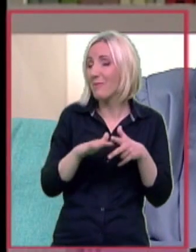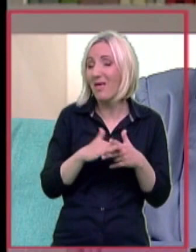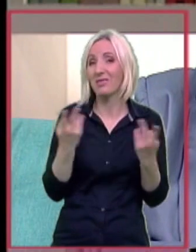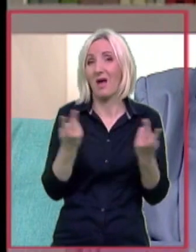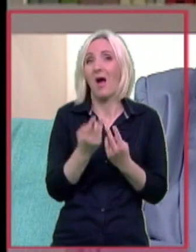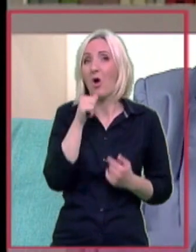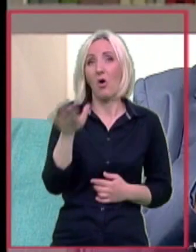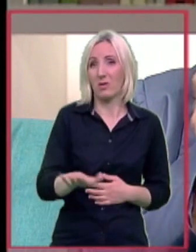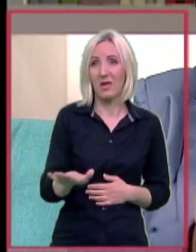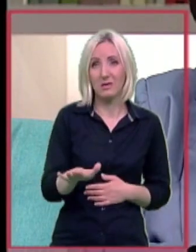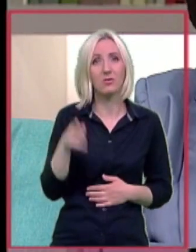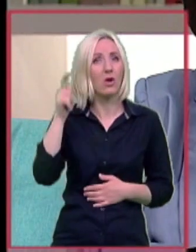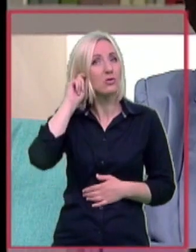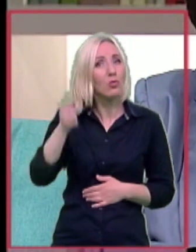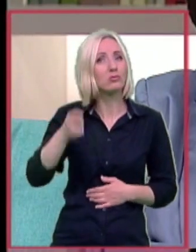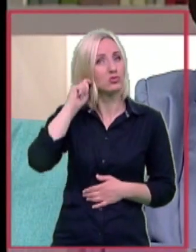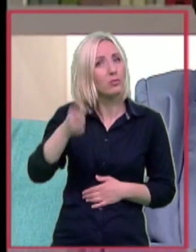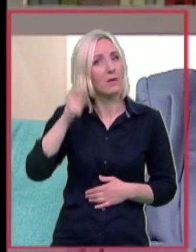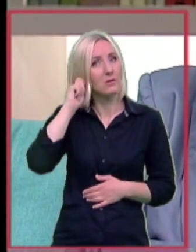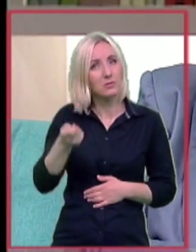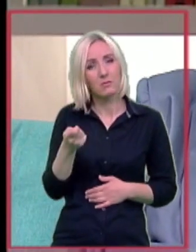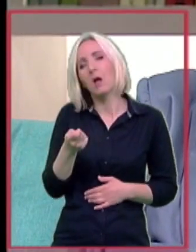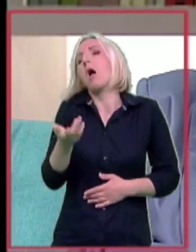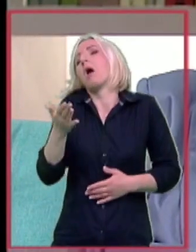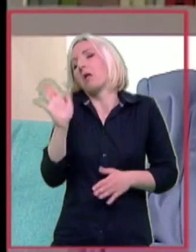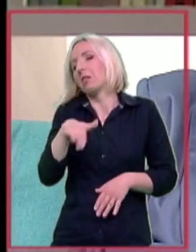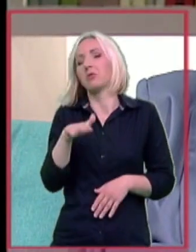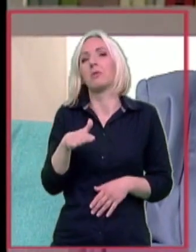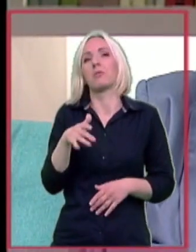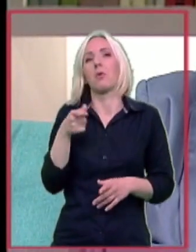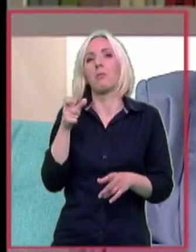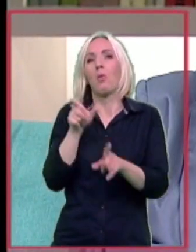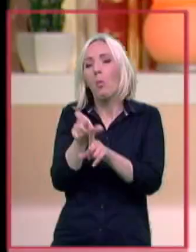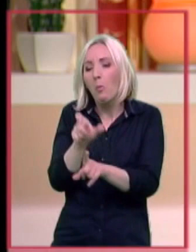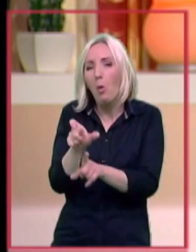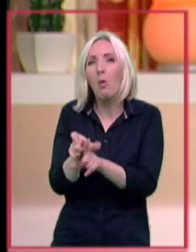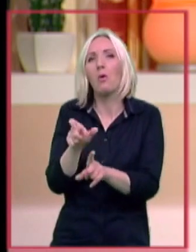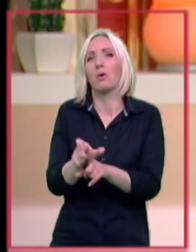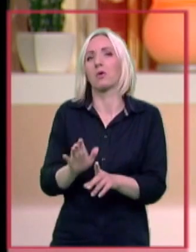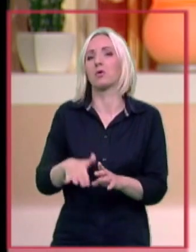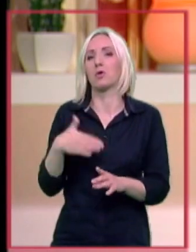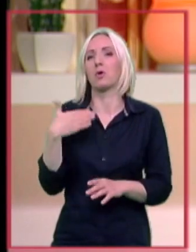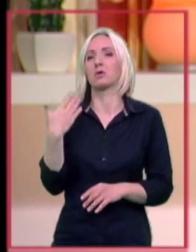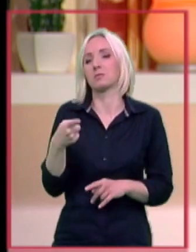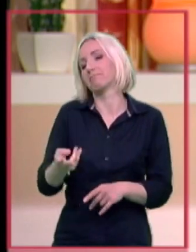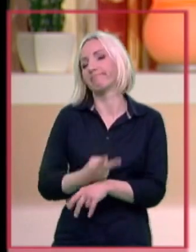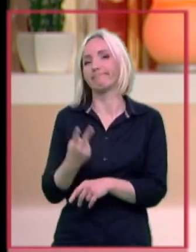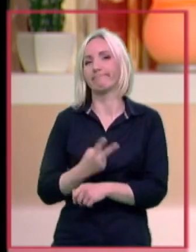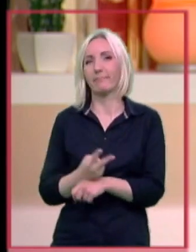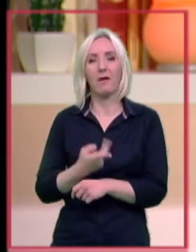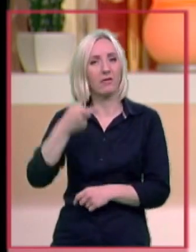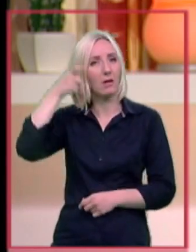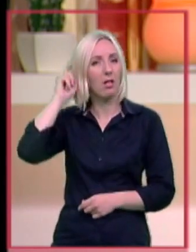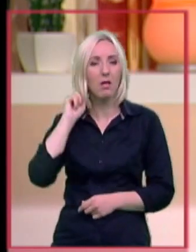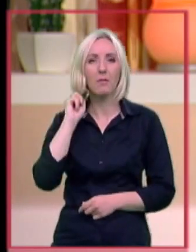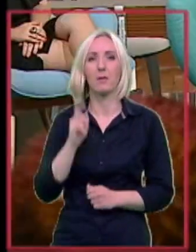detetu. Da je to skigala? Da, bacala, ali dobro. Samoupornost je dovela do toga da ona navikne da nosi.